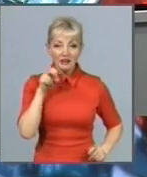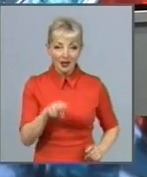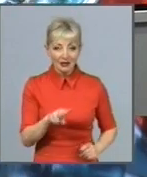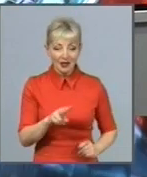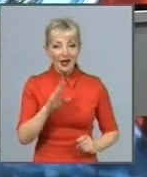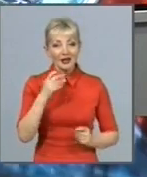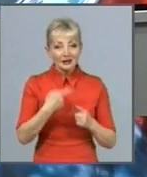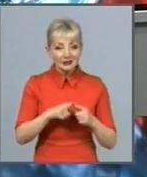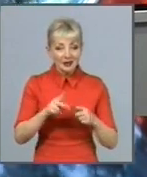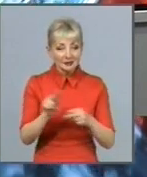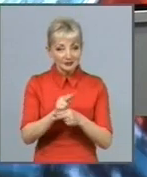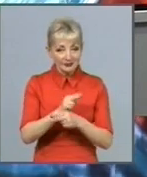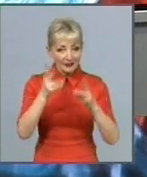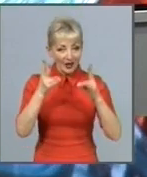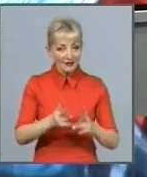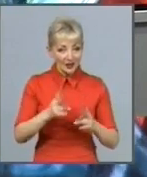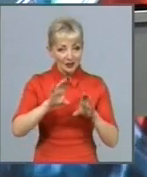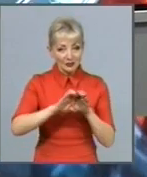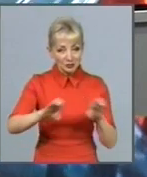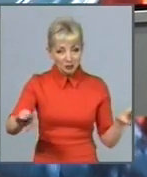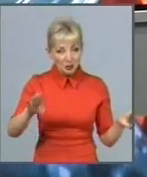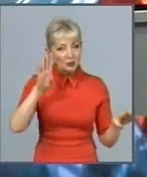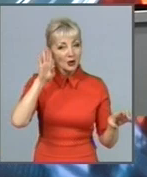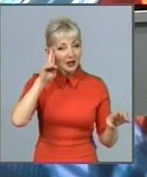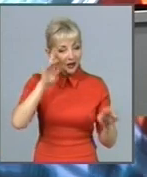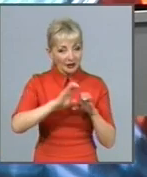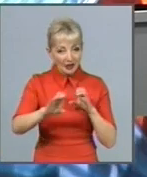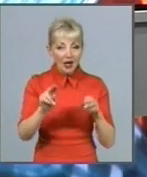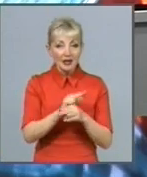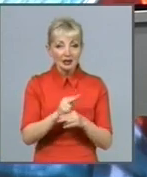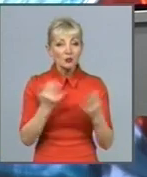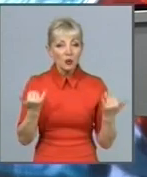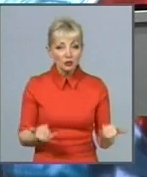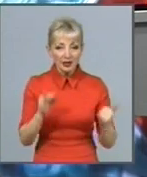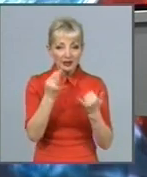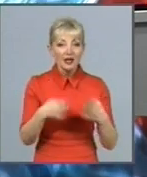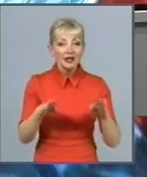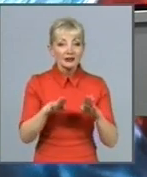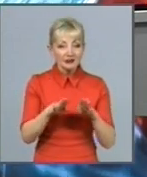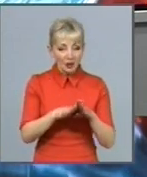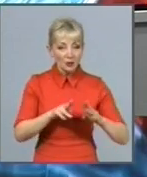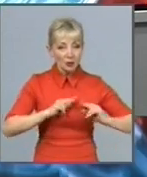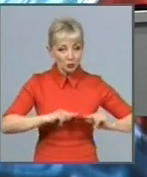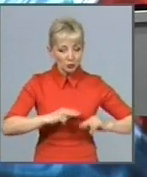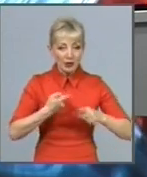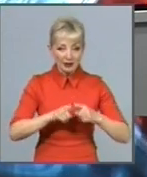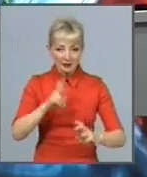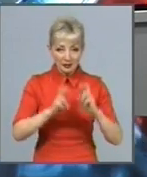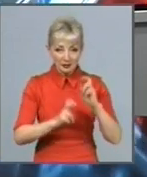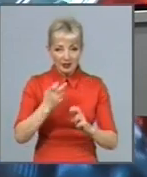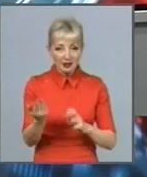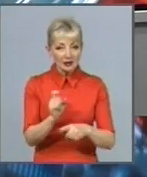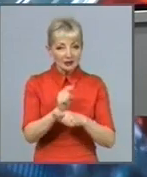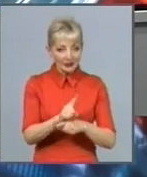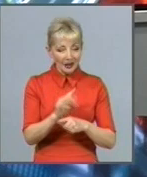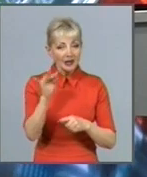мережах водопостачання та водовідведення, ремонти поточні, такий об'єм праці цього підприємства. Їх завдання і мета співпадають